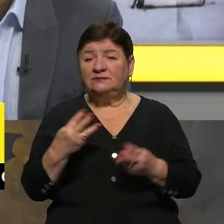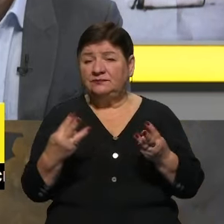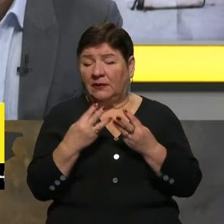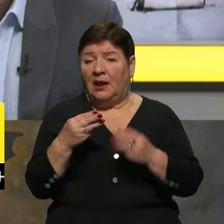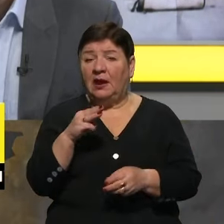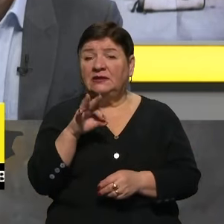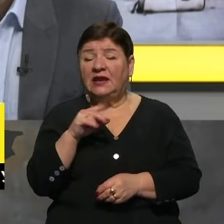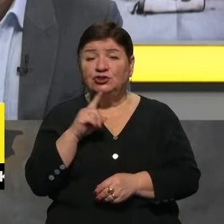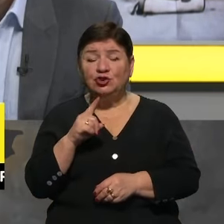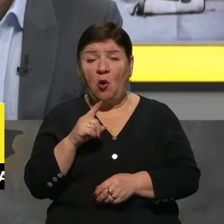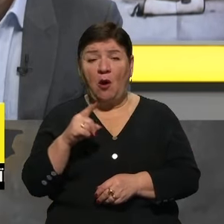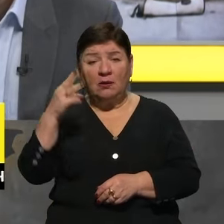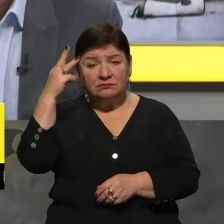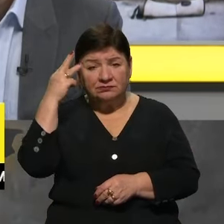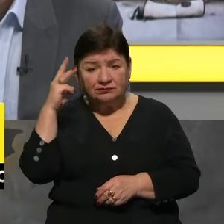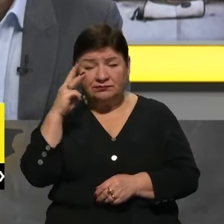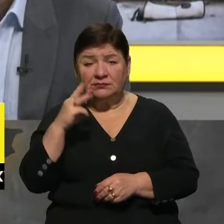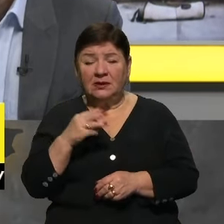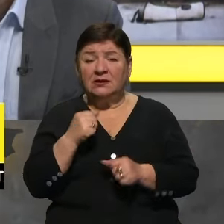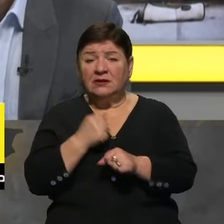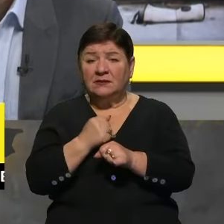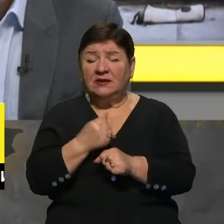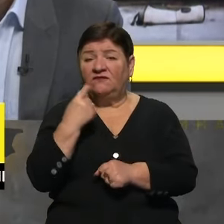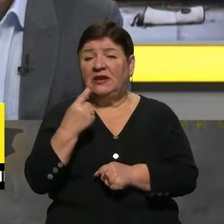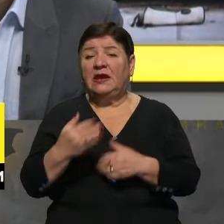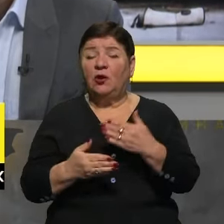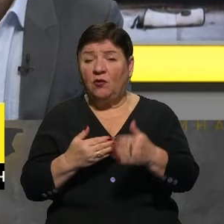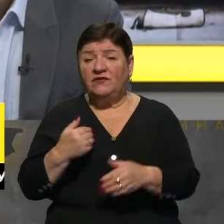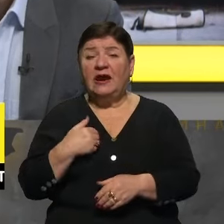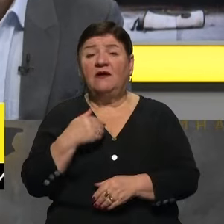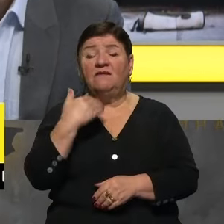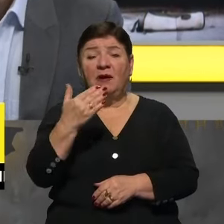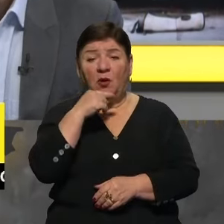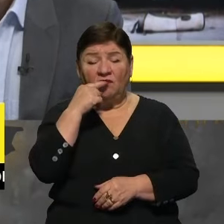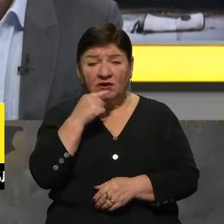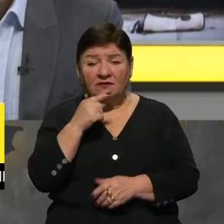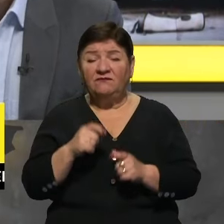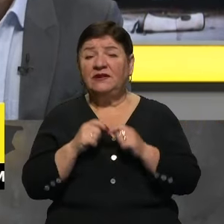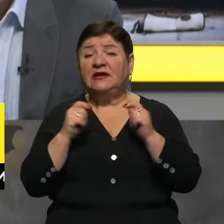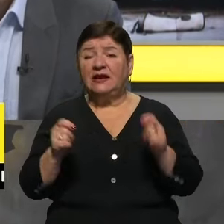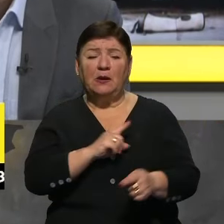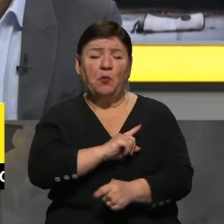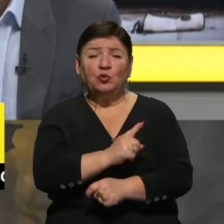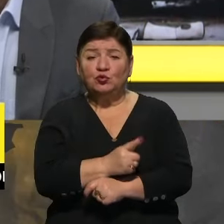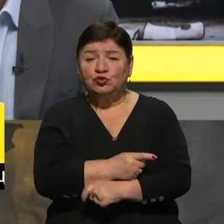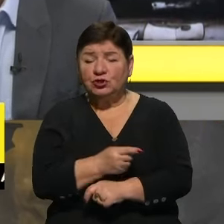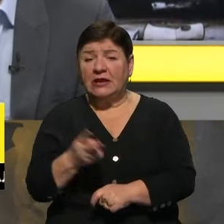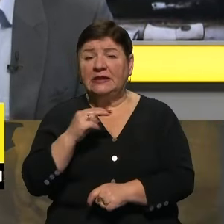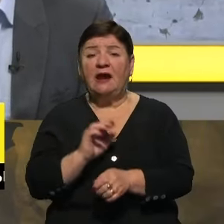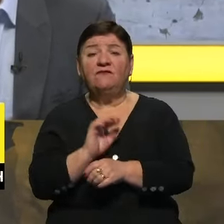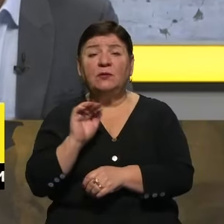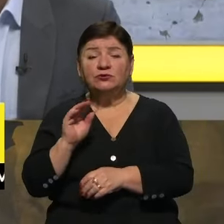вони модернізовуються і по дронам зробили великий крок, да, я ж вам казав, що вони відкрили певні потужності для випуску